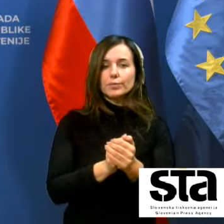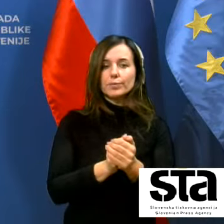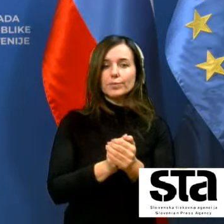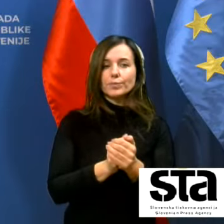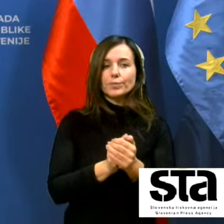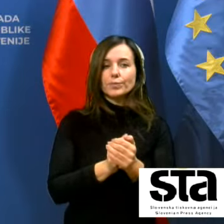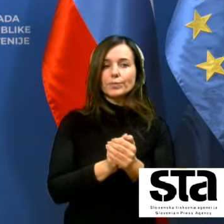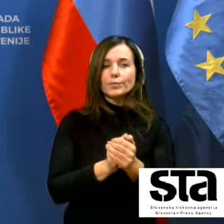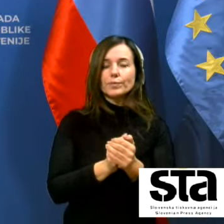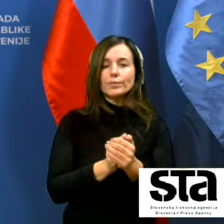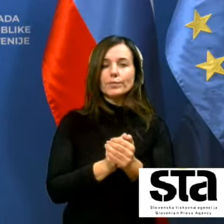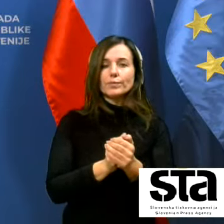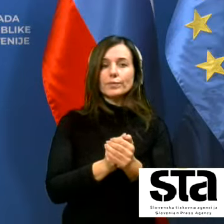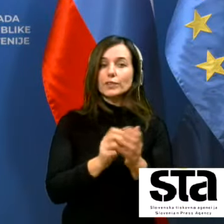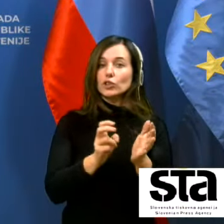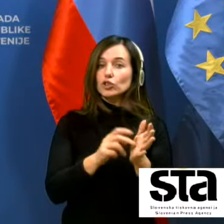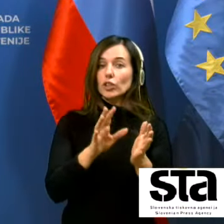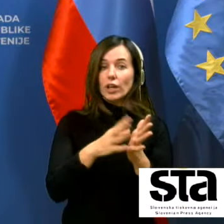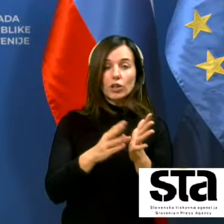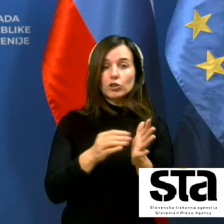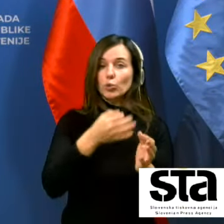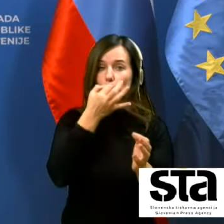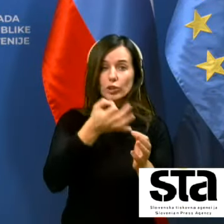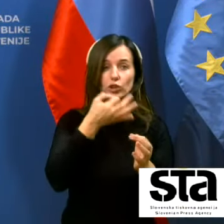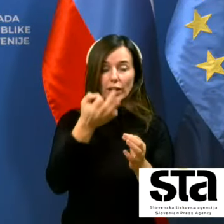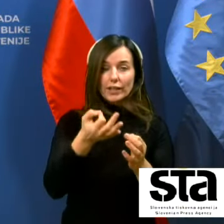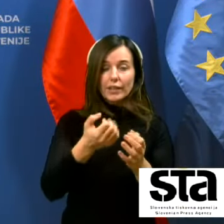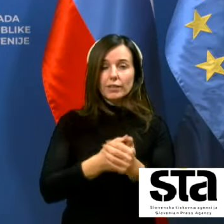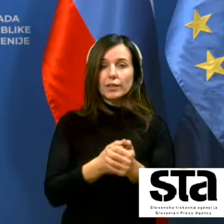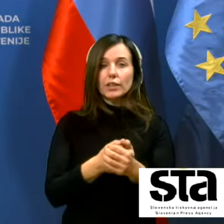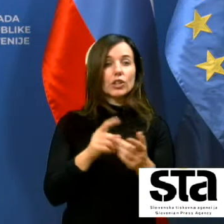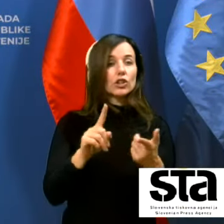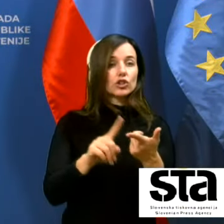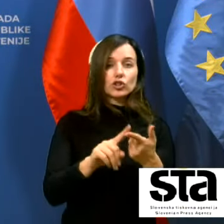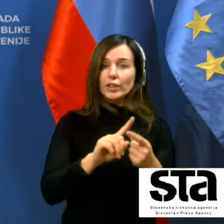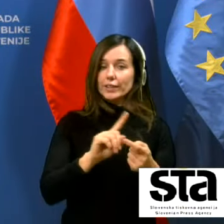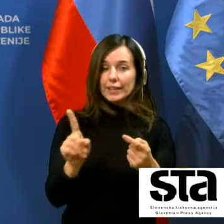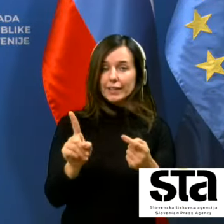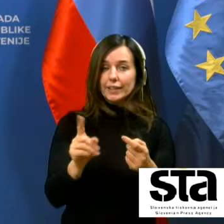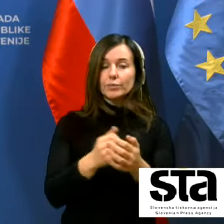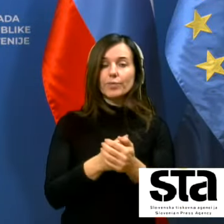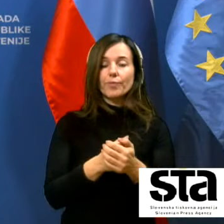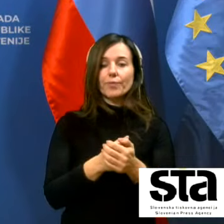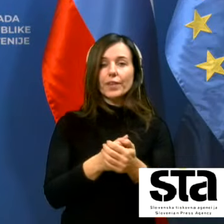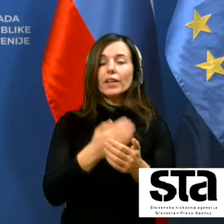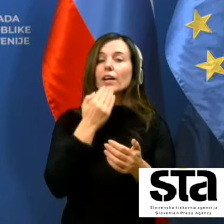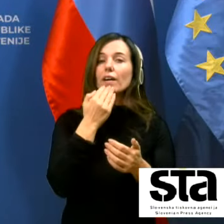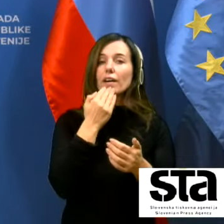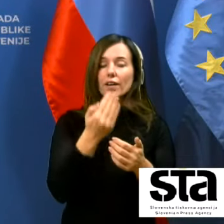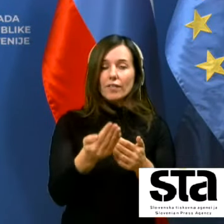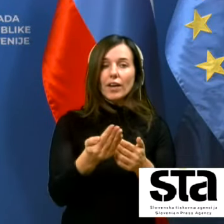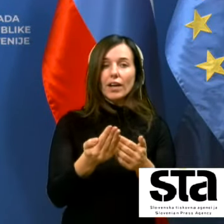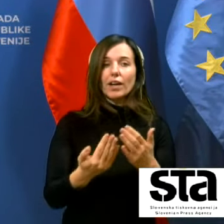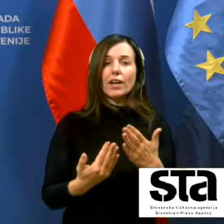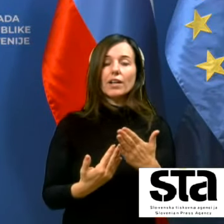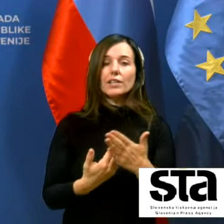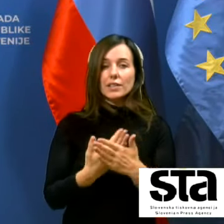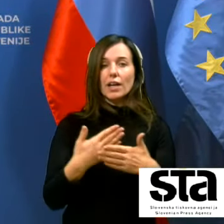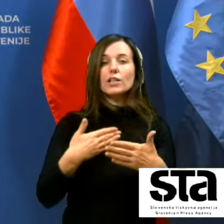je še kako drugo vprašanje če ne potem hvala za